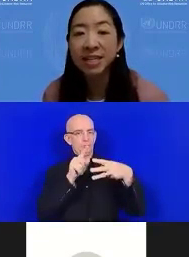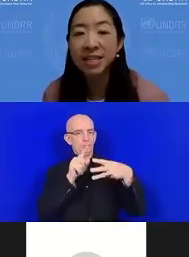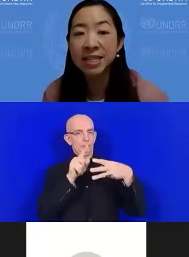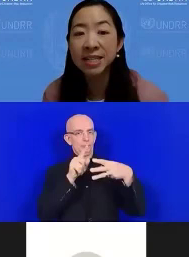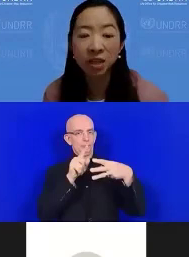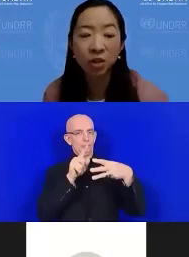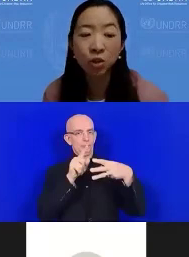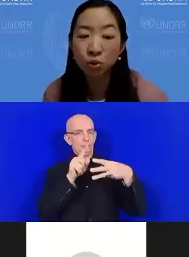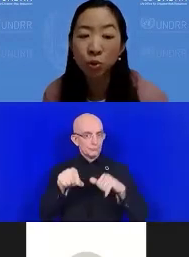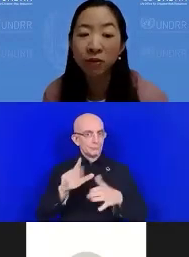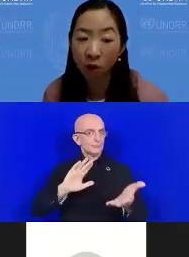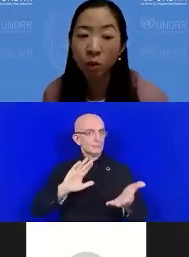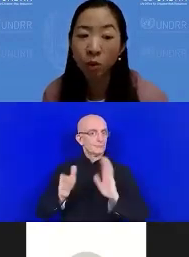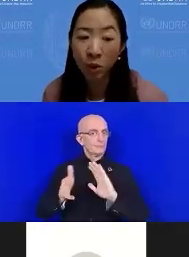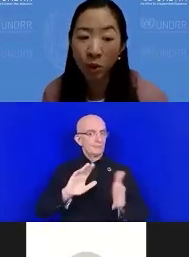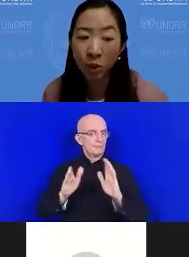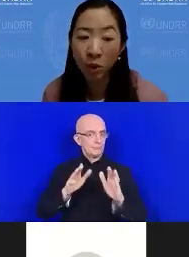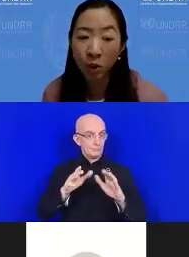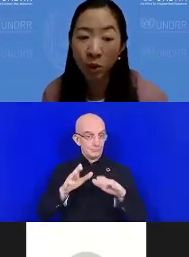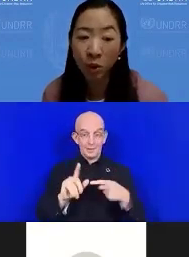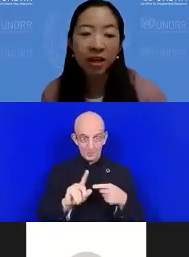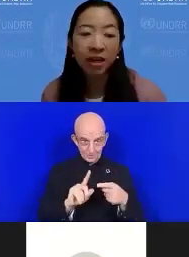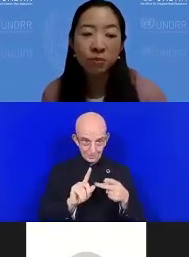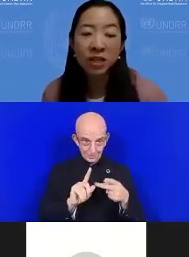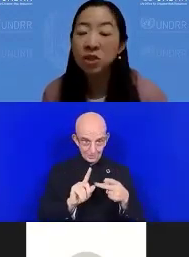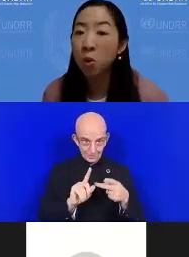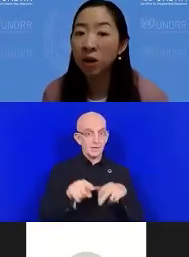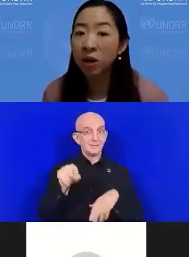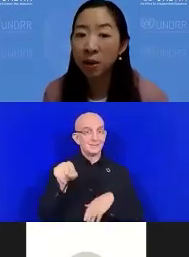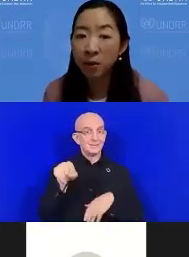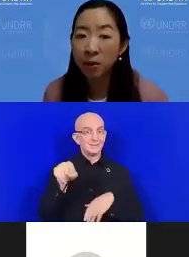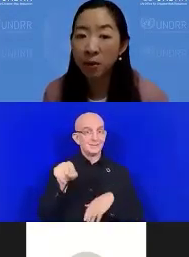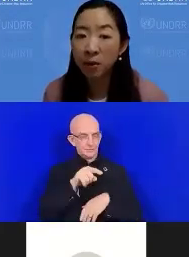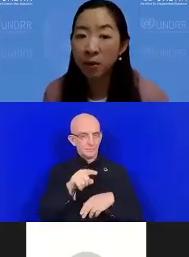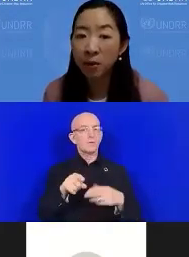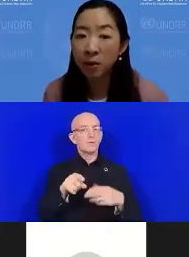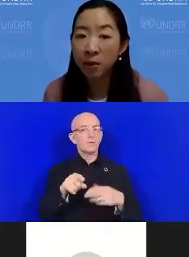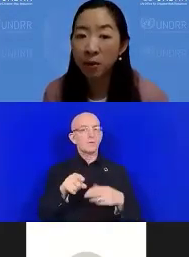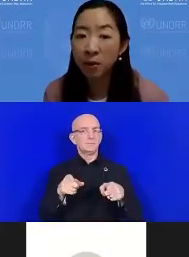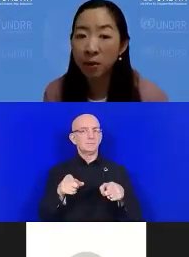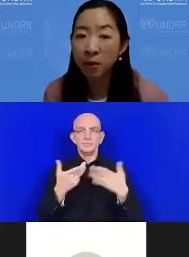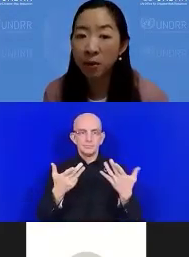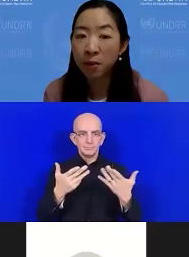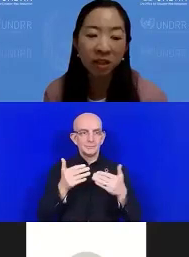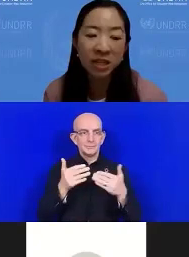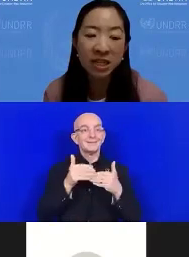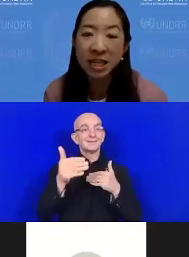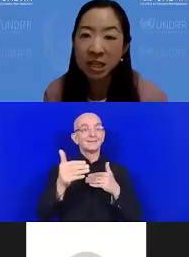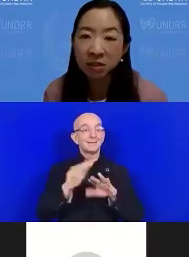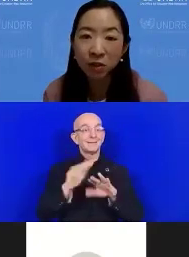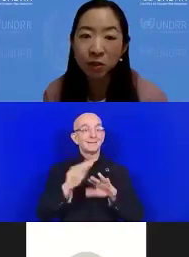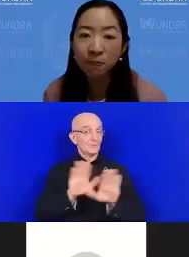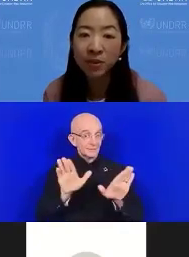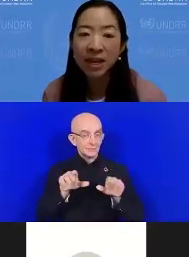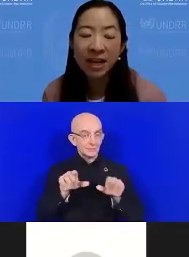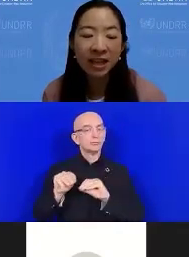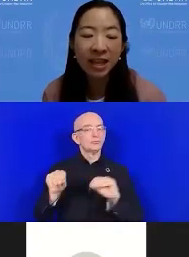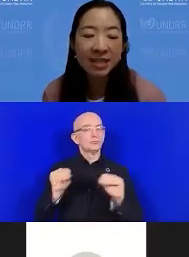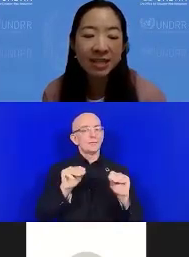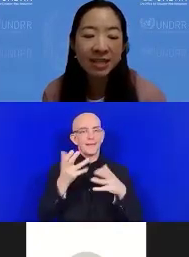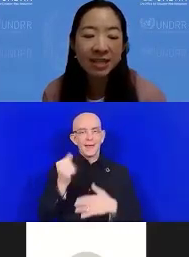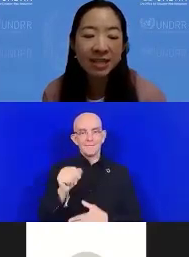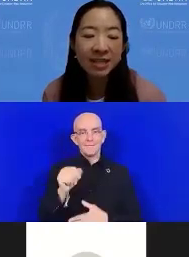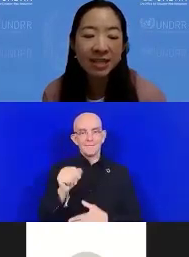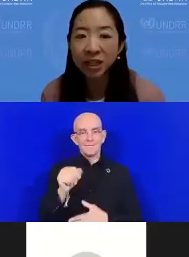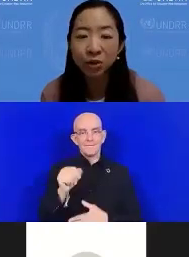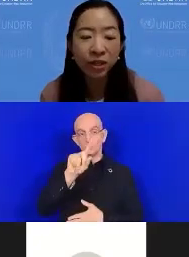remplir, participer au quiz qui interviendra à la fin. Et vous devez avoir une note de 80